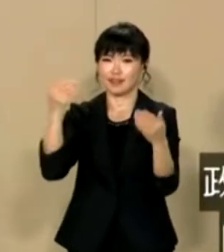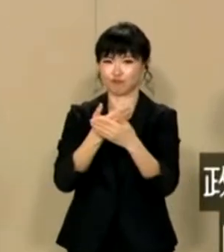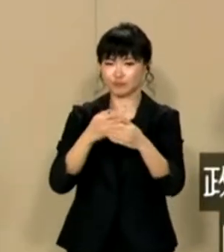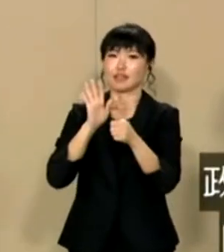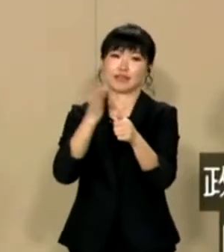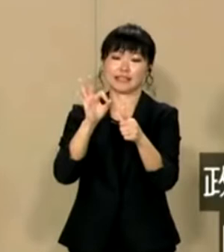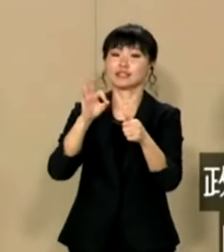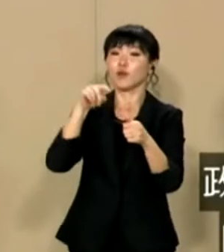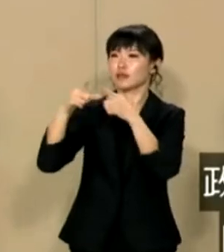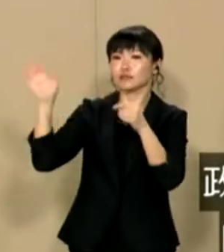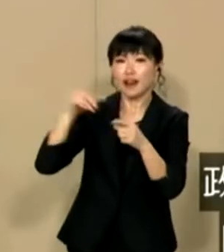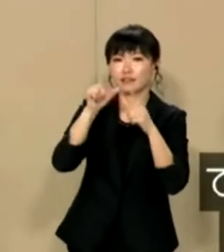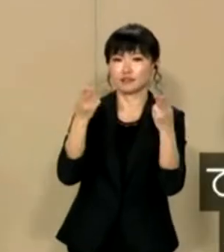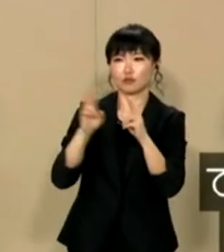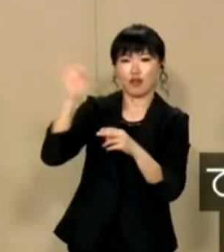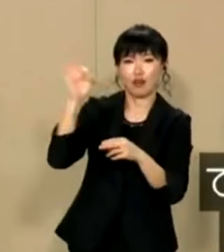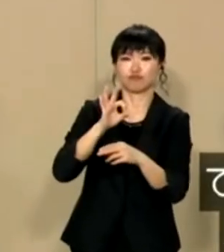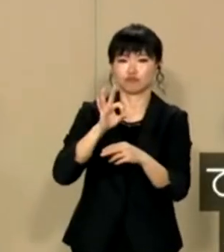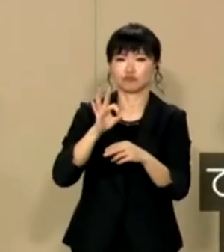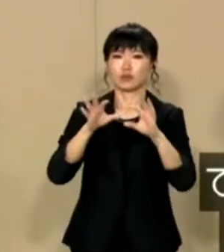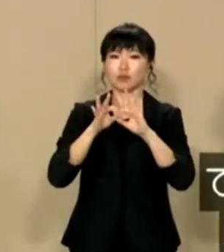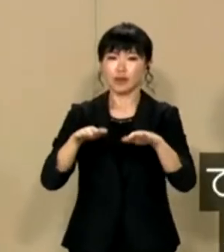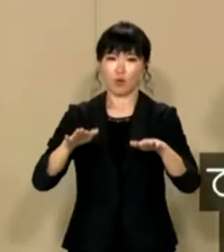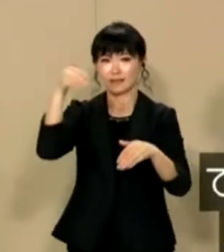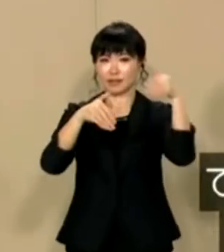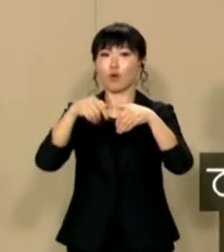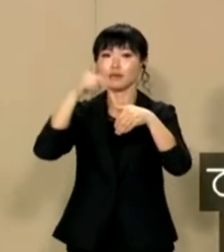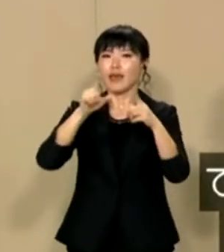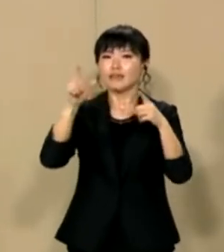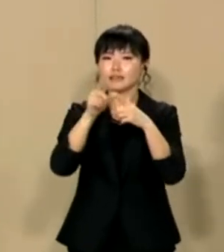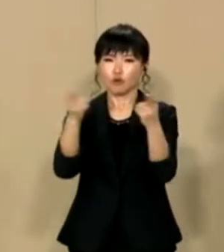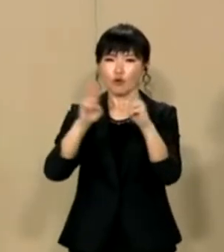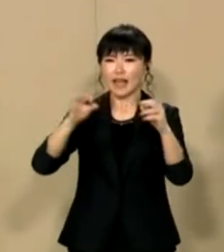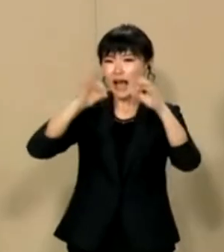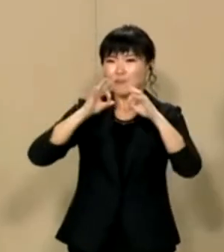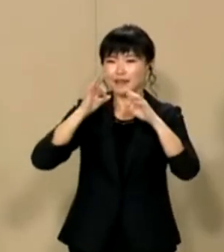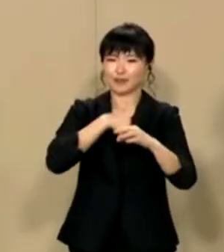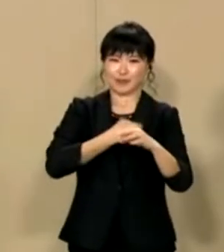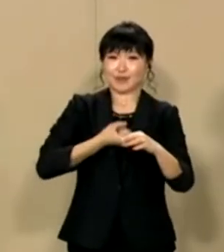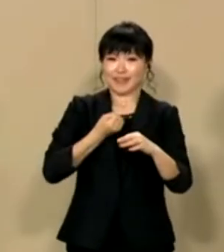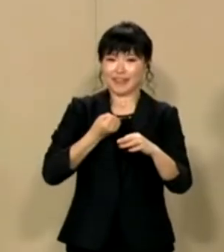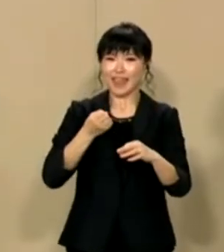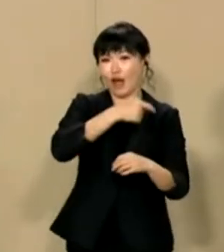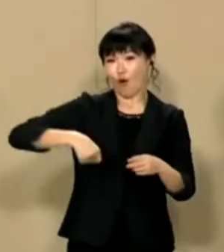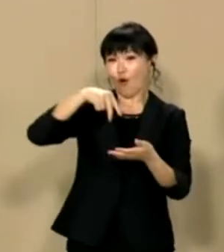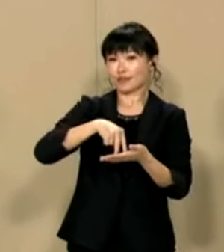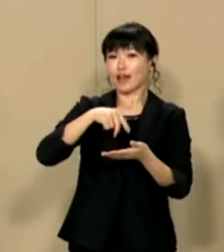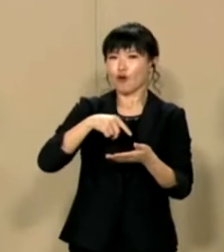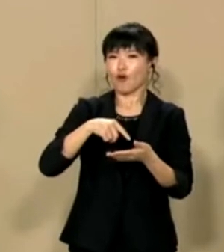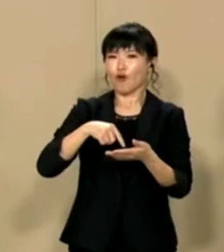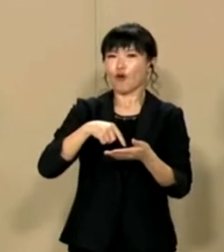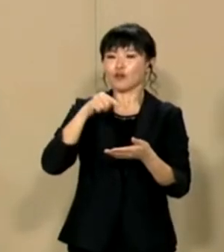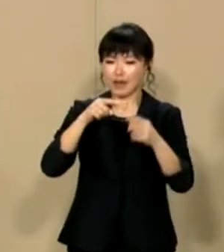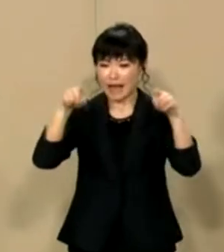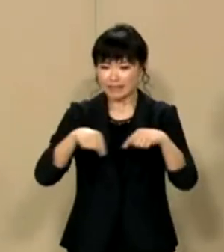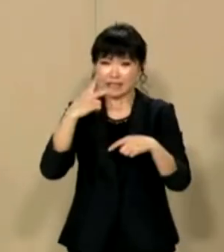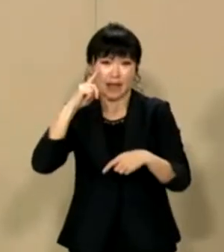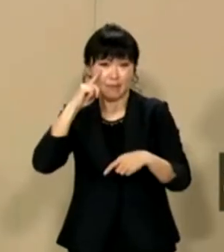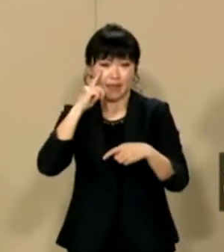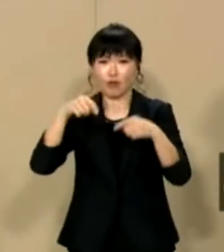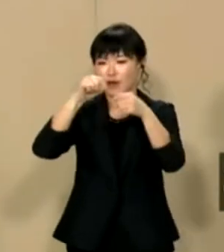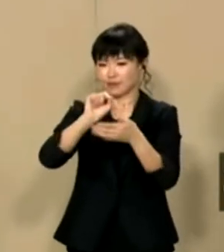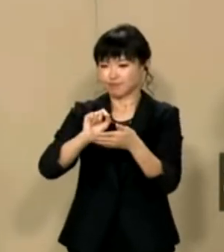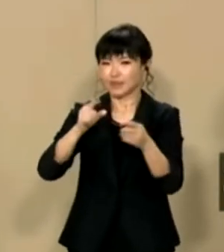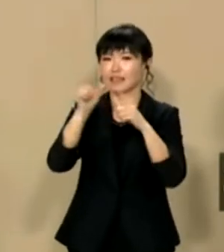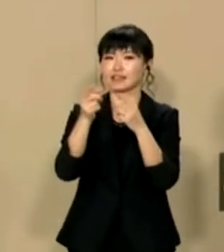政党助成金として国からNHK等に支給されますですから今回の選挙NHK等に看破する気持ちでNHK等の選挙区での候補者の氏名そして比例の2枚目の投票紙には